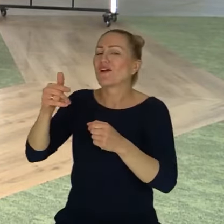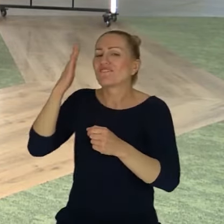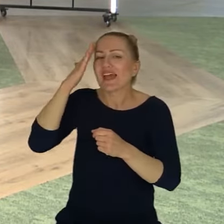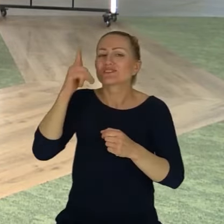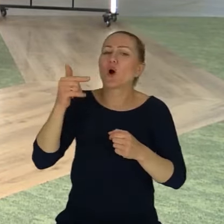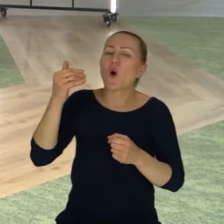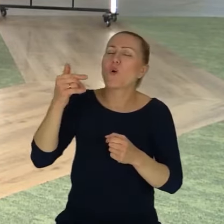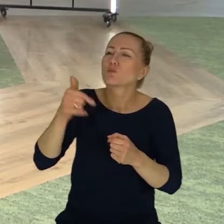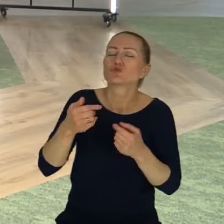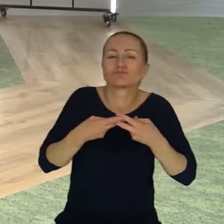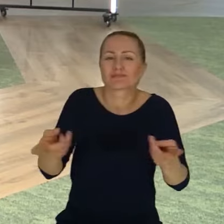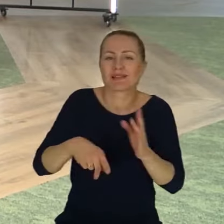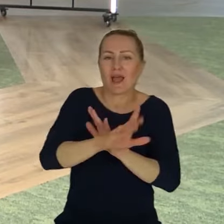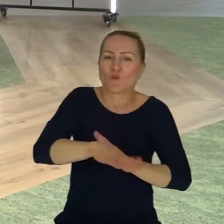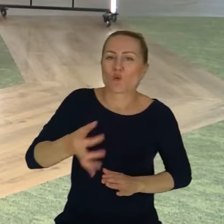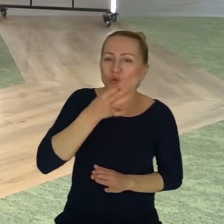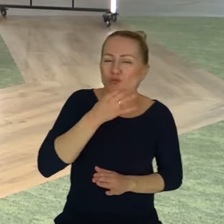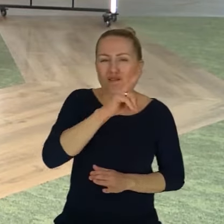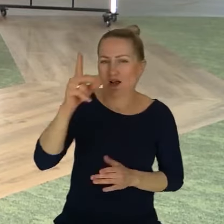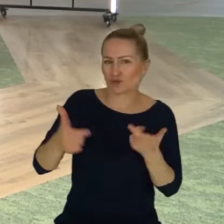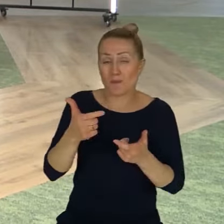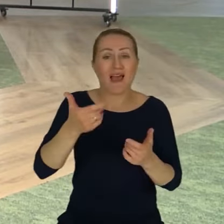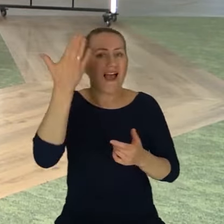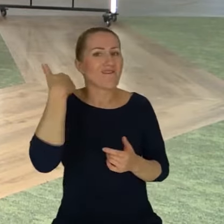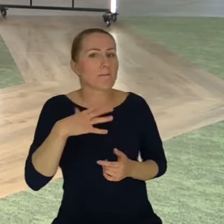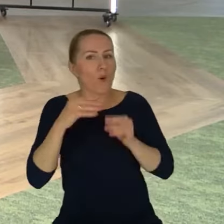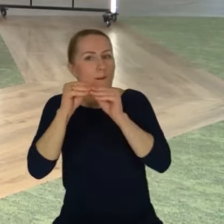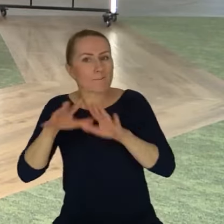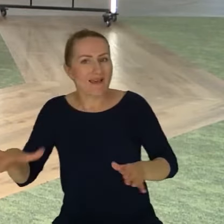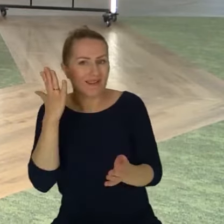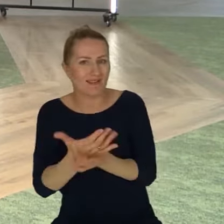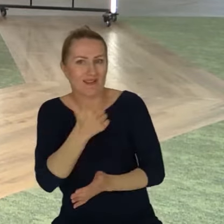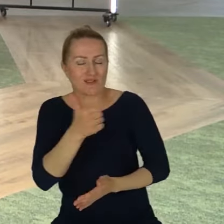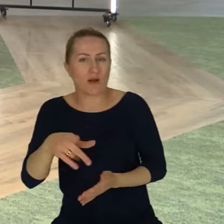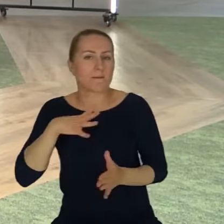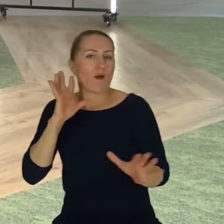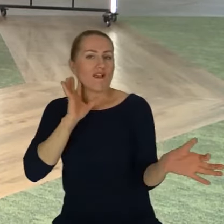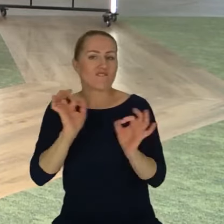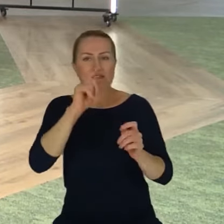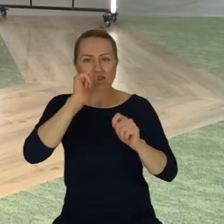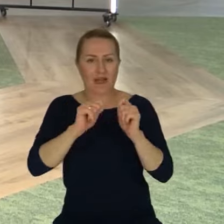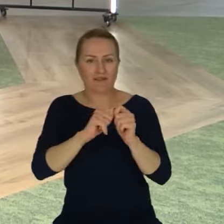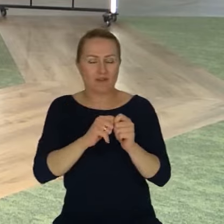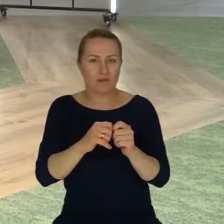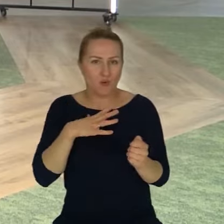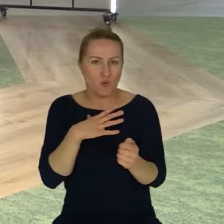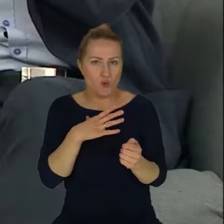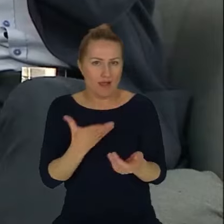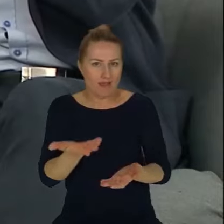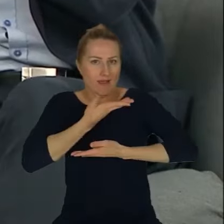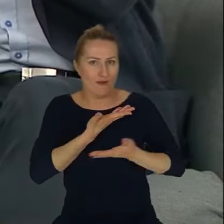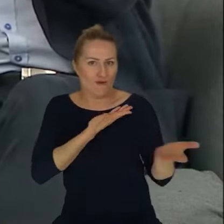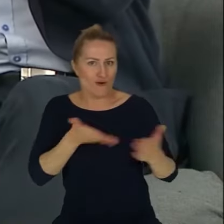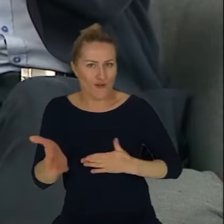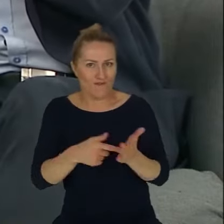bo jak były tylko media, to były tylko media i tu po prostu mieliśmy informację, która była sprawdzona, mimo nadzieję. Ale jak są social media, to też rozmowa o